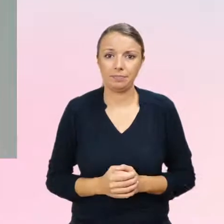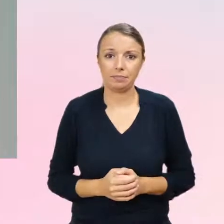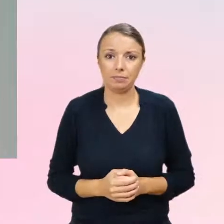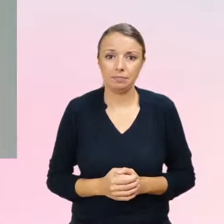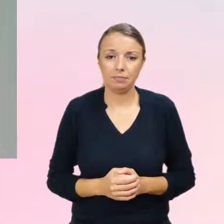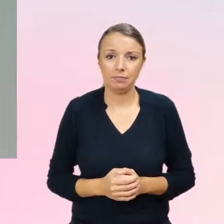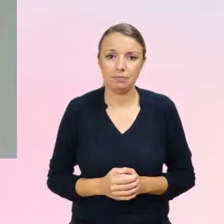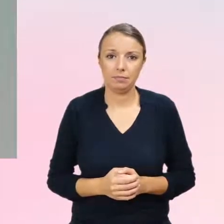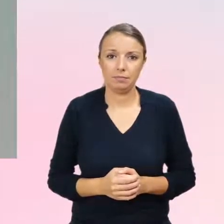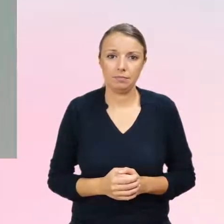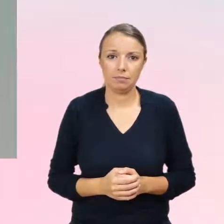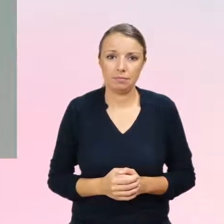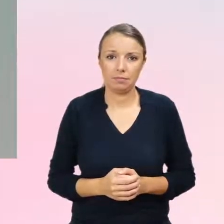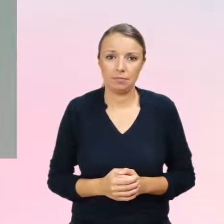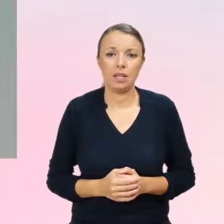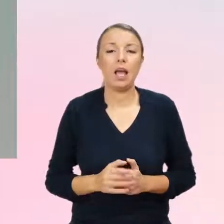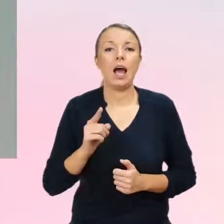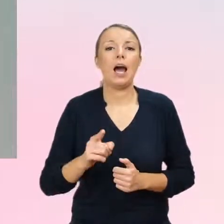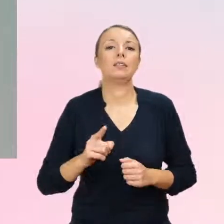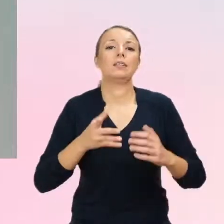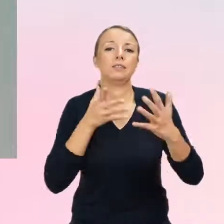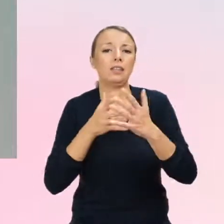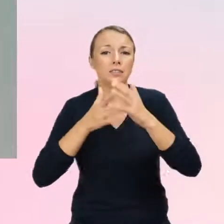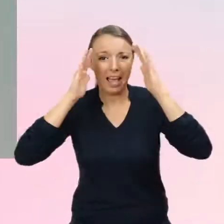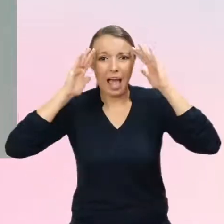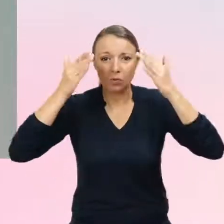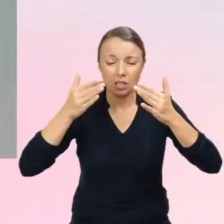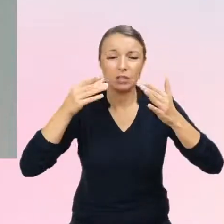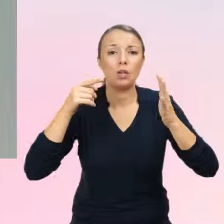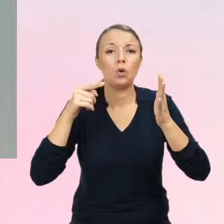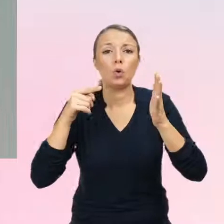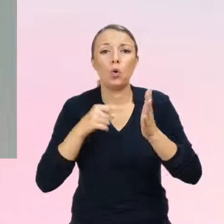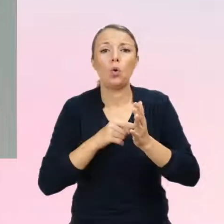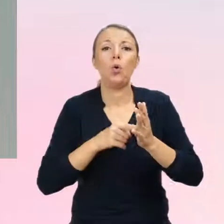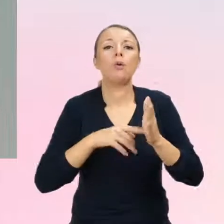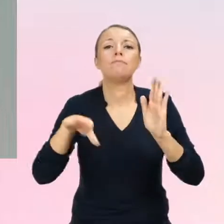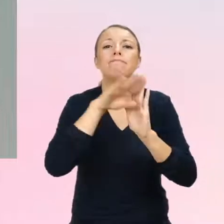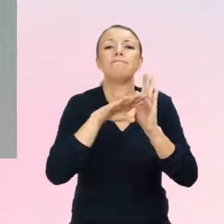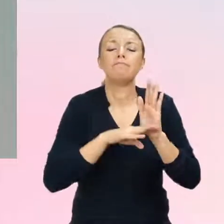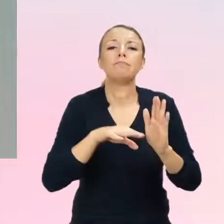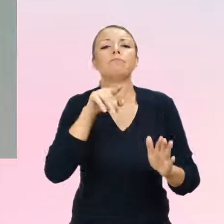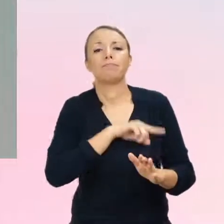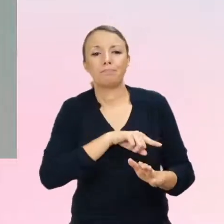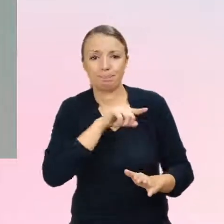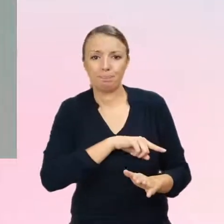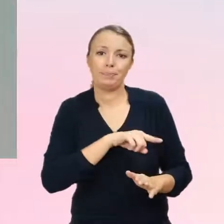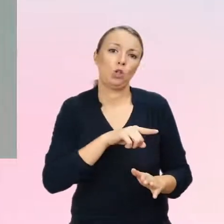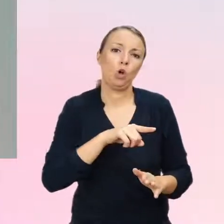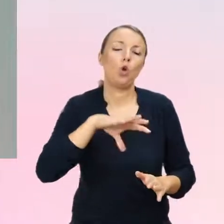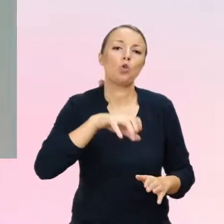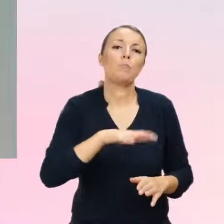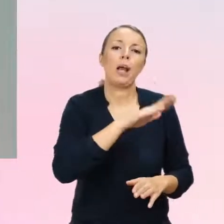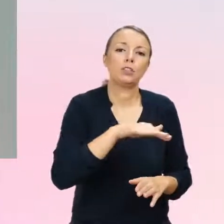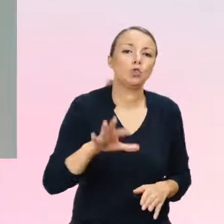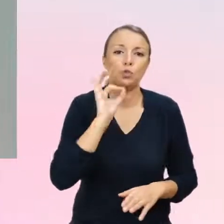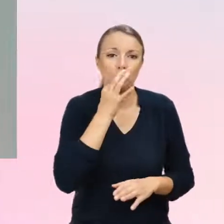wytycznych takich obowiązujących psychiatrów dzieci i młodzieży, czy psychologów dzieci i młodzieży, to jest to